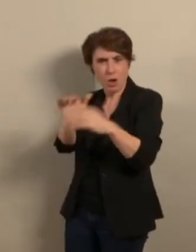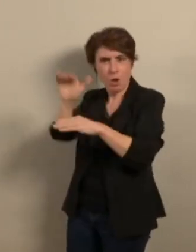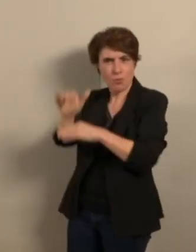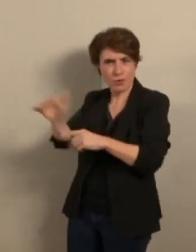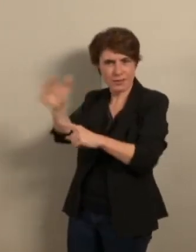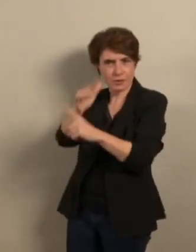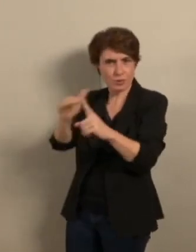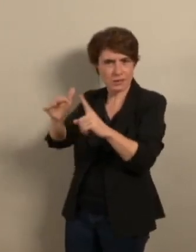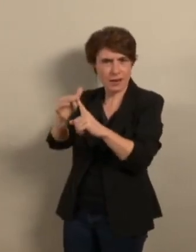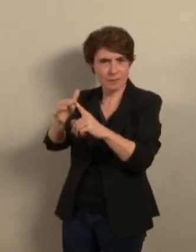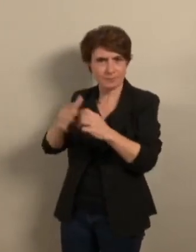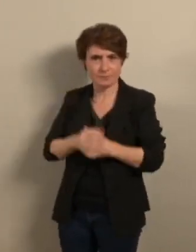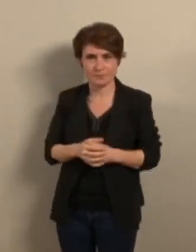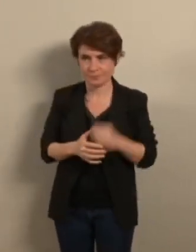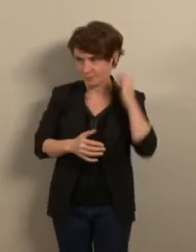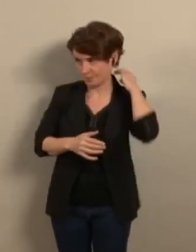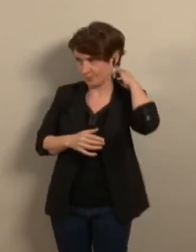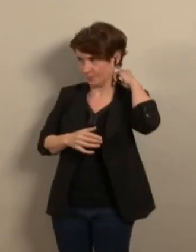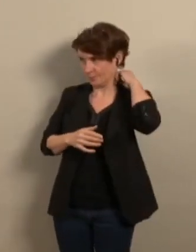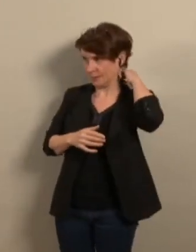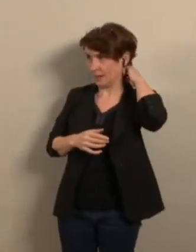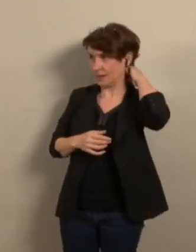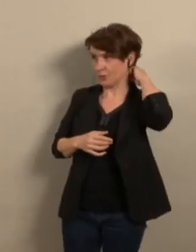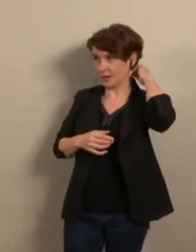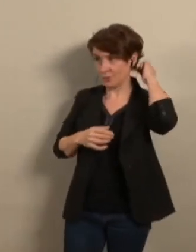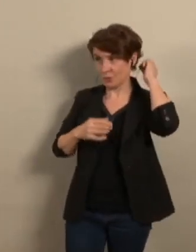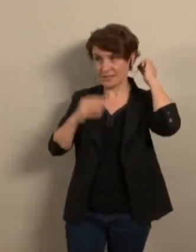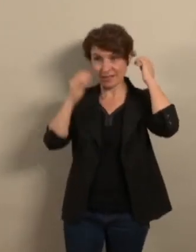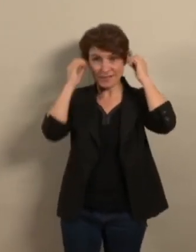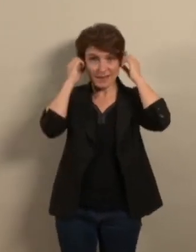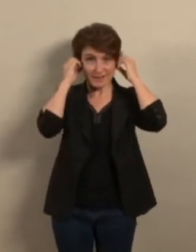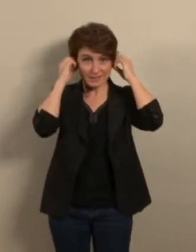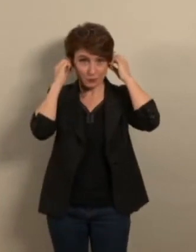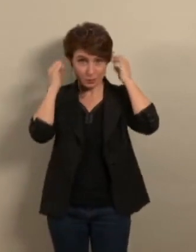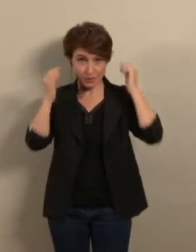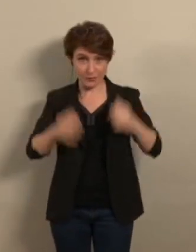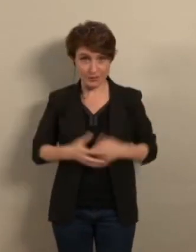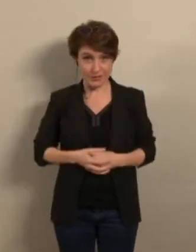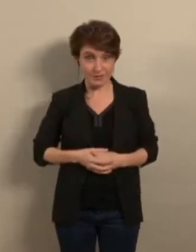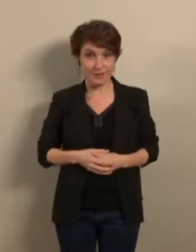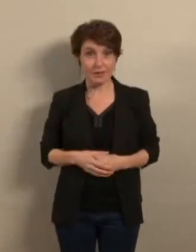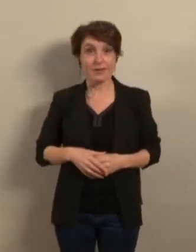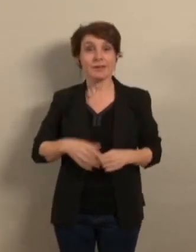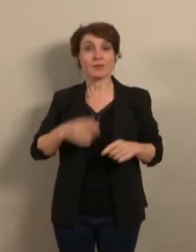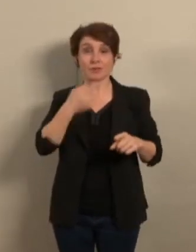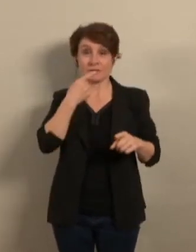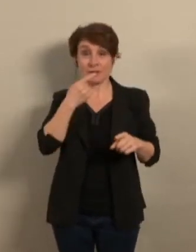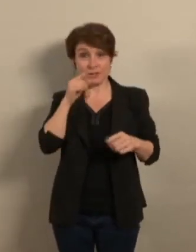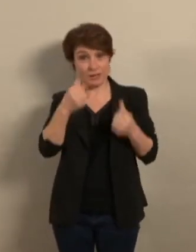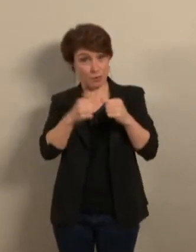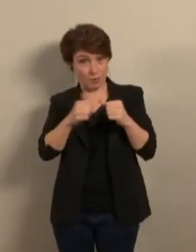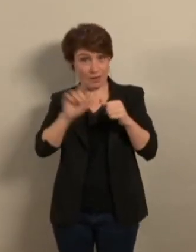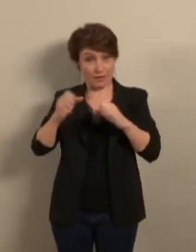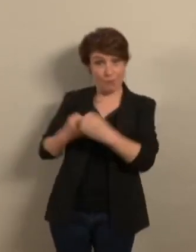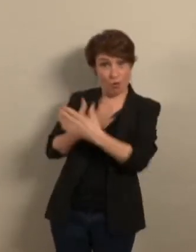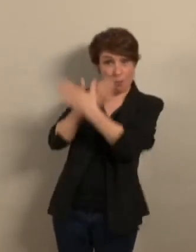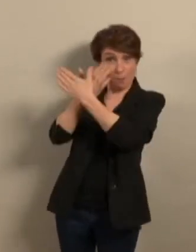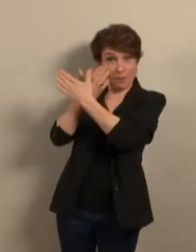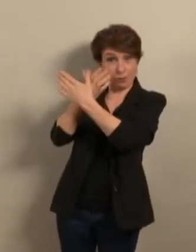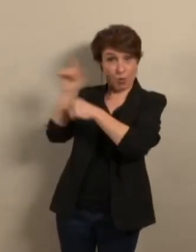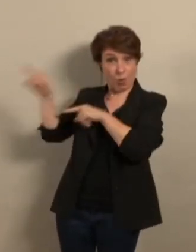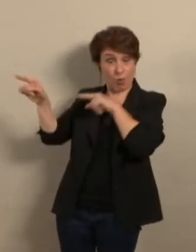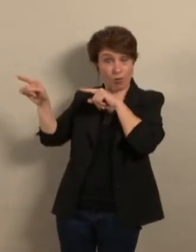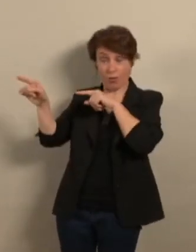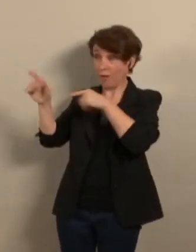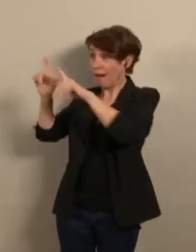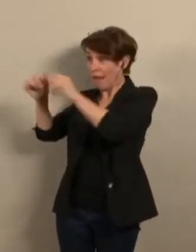Et ce, alors que vous pourriez mutualiser la salle de délibération avec la métropole et ainsi éviter d'avoir deux salles de chaque côté du boulevard Jean